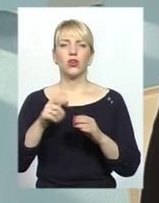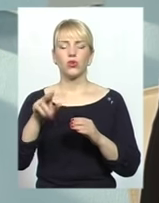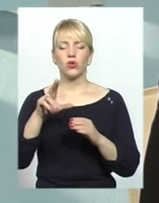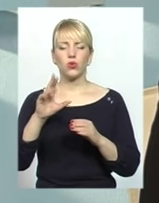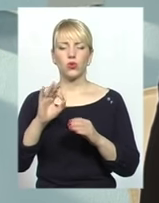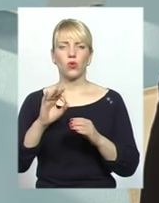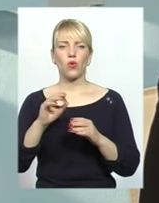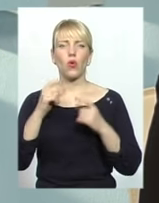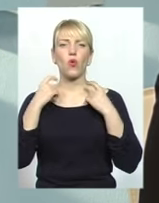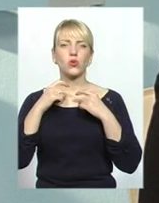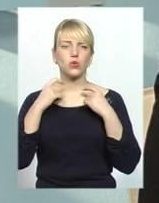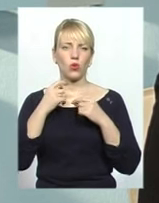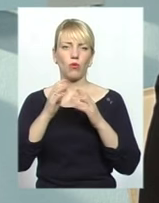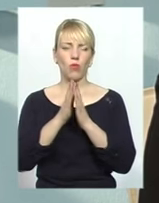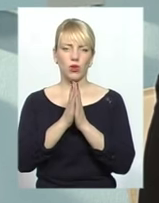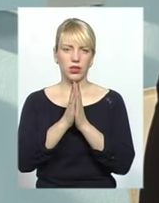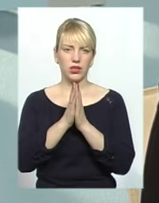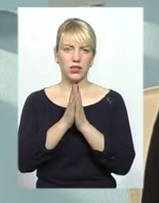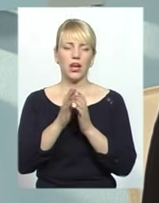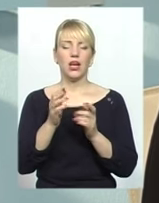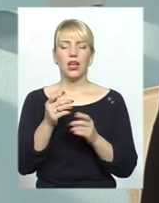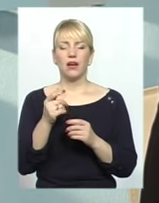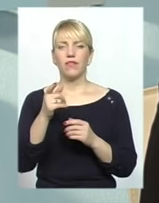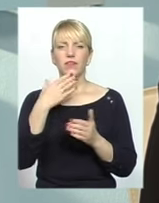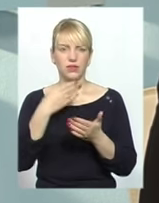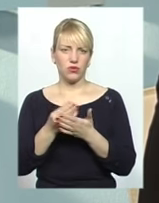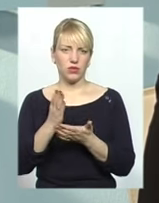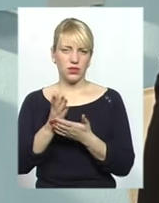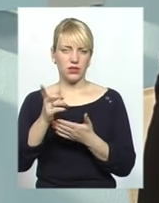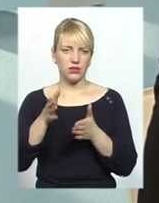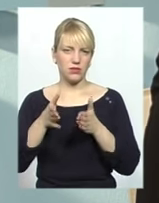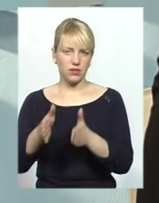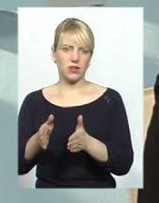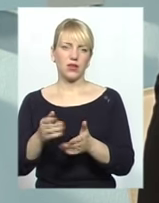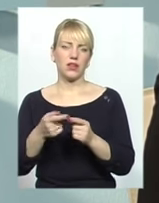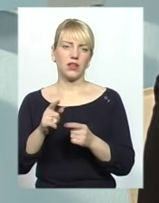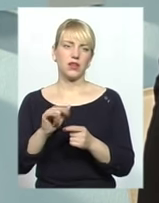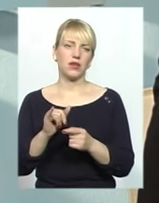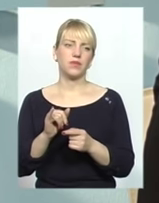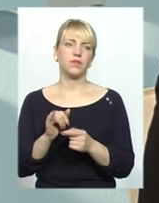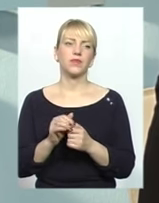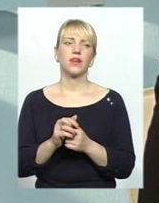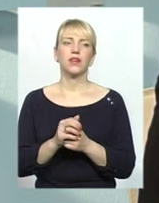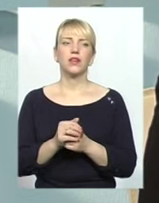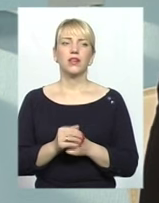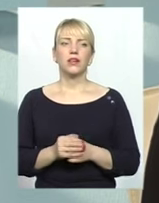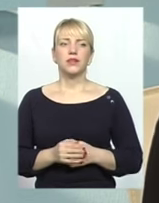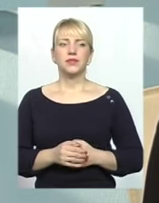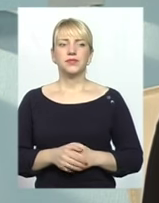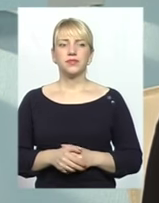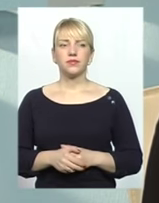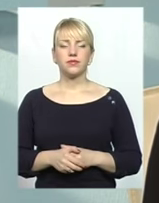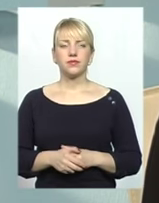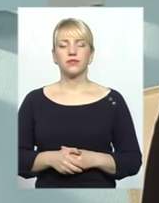Якщо дійсно людина шукає себе, то вона тоді може бути і в костелі, і в мечеть ходити, і в церковь православну.